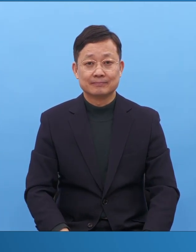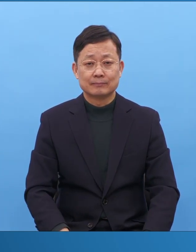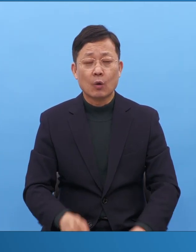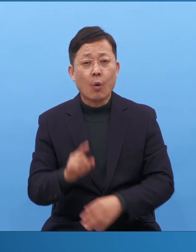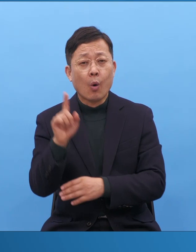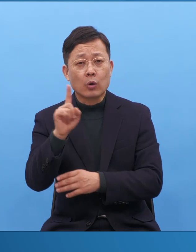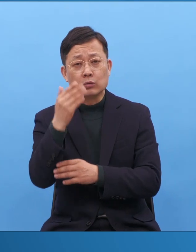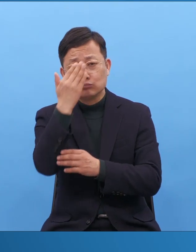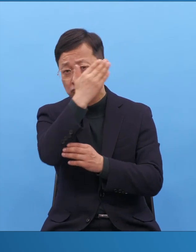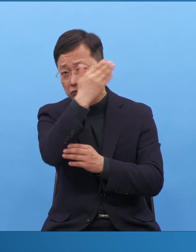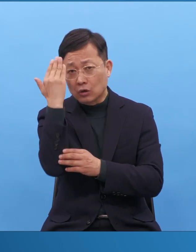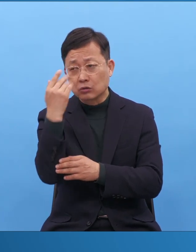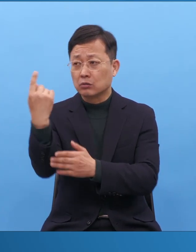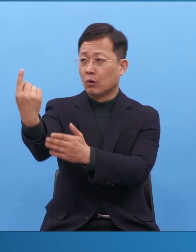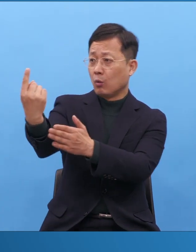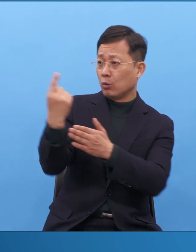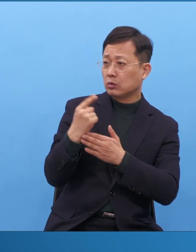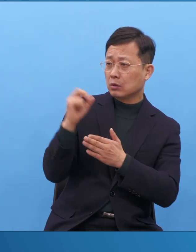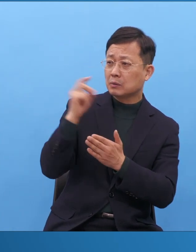얘기를 하는 거예요. 사람이 바뀌었어요.